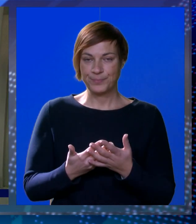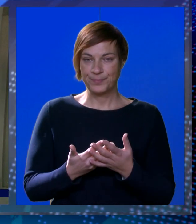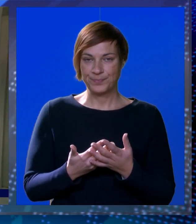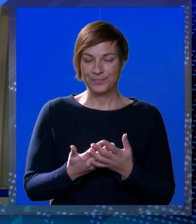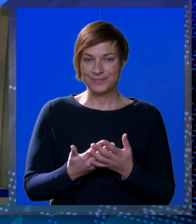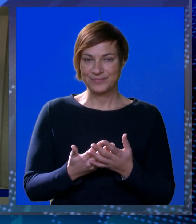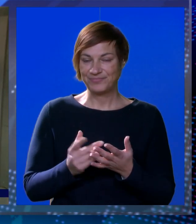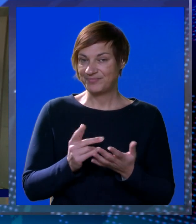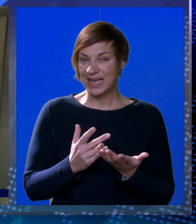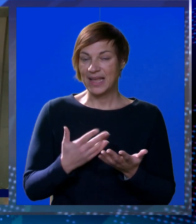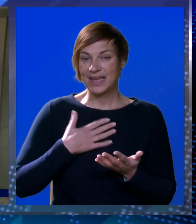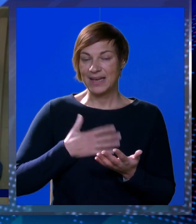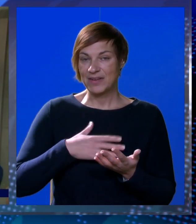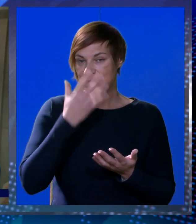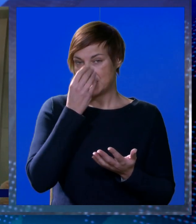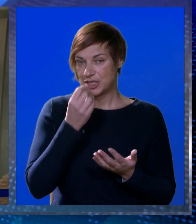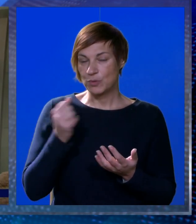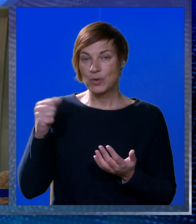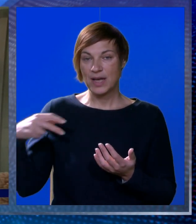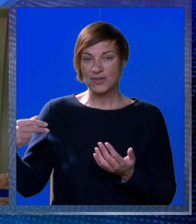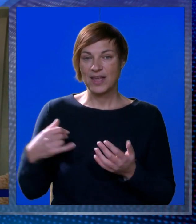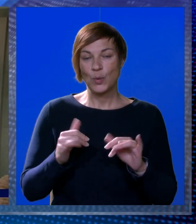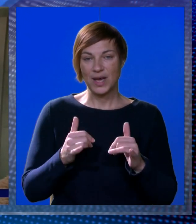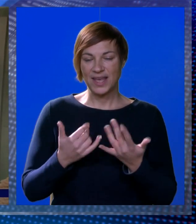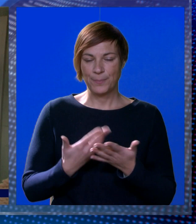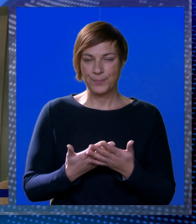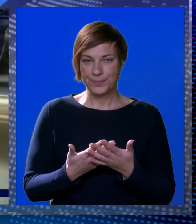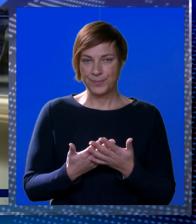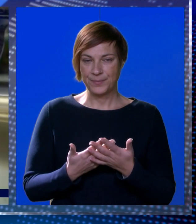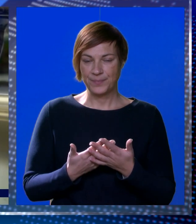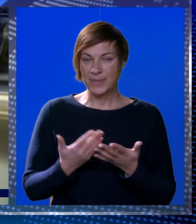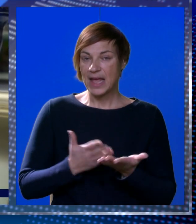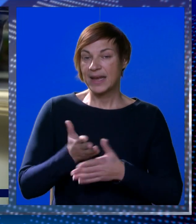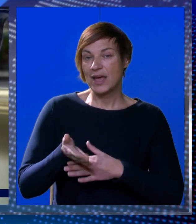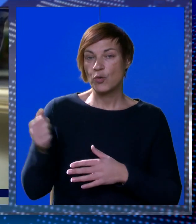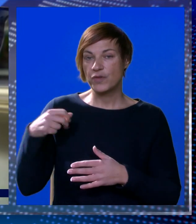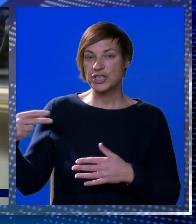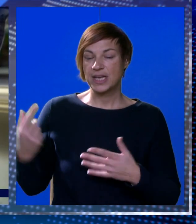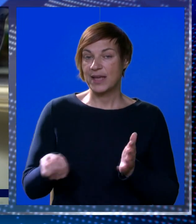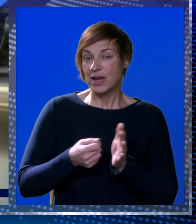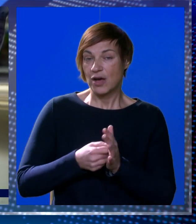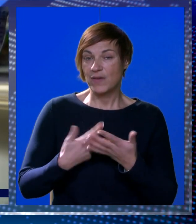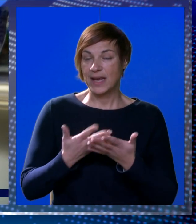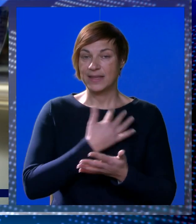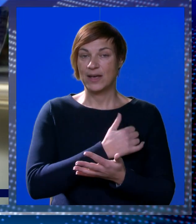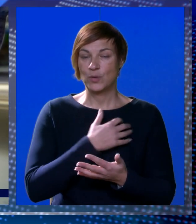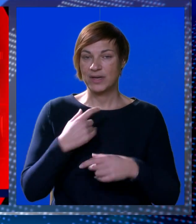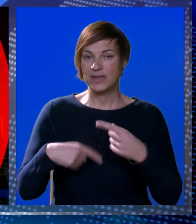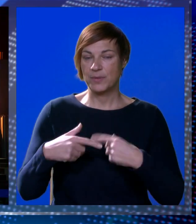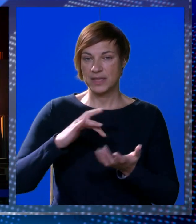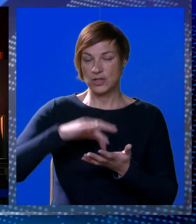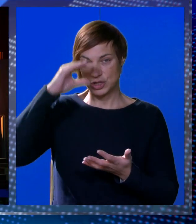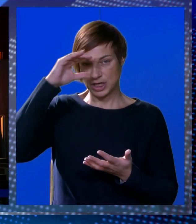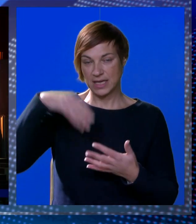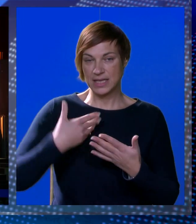nikako ne. Jeli vam draža kuna od eura? Jas. Na uvođenje eura kao valute u Hrvatskoj